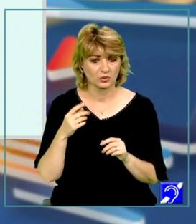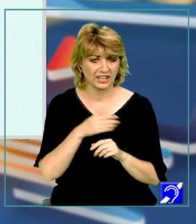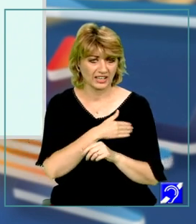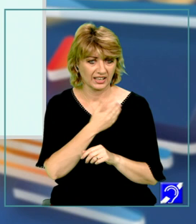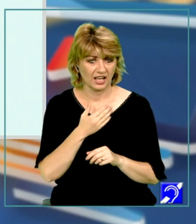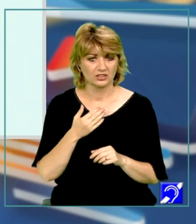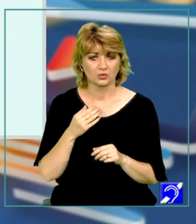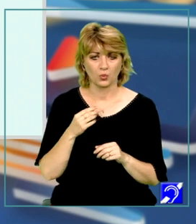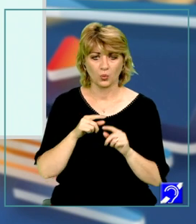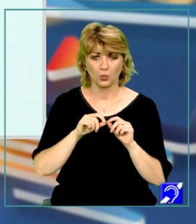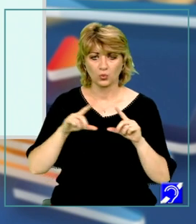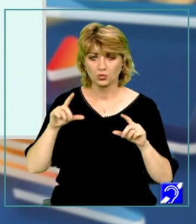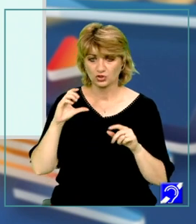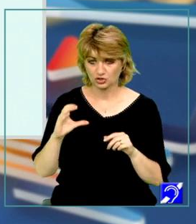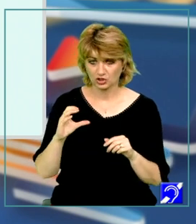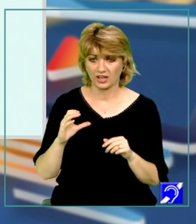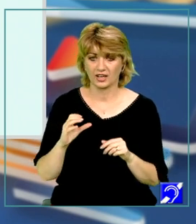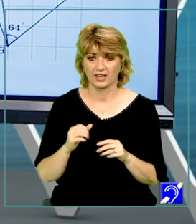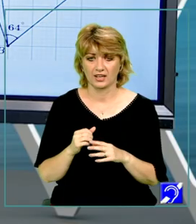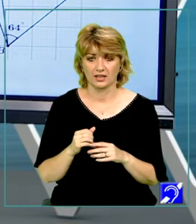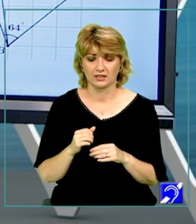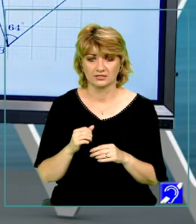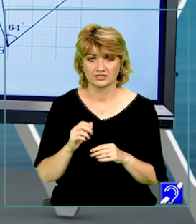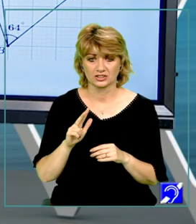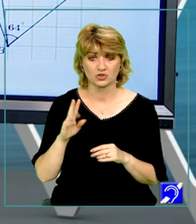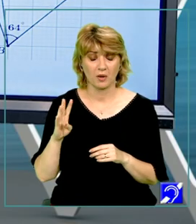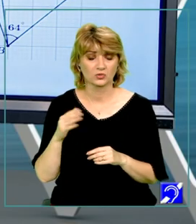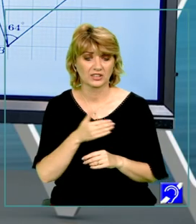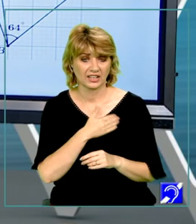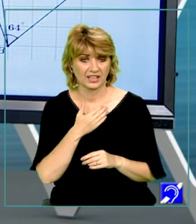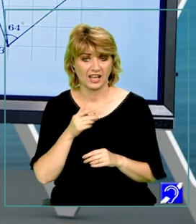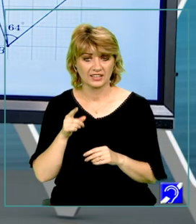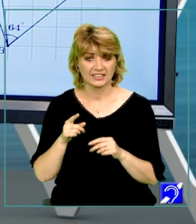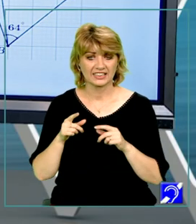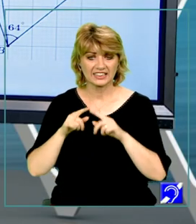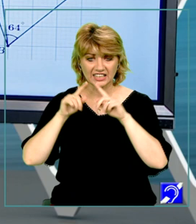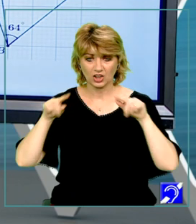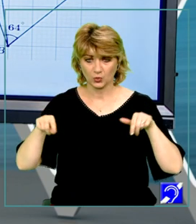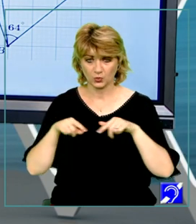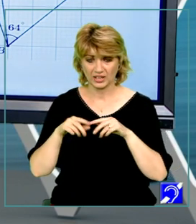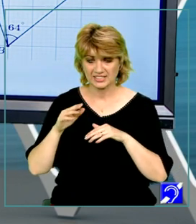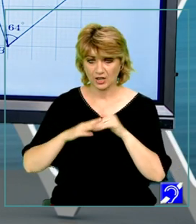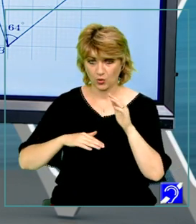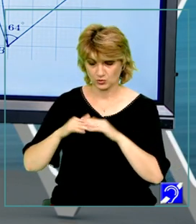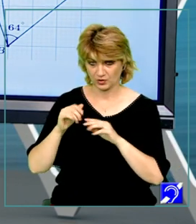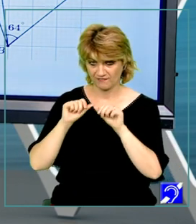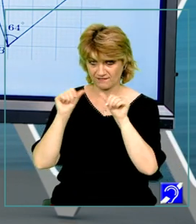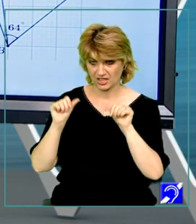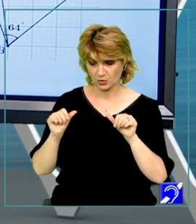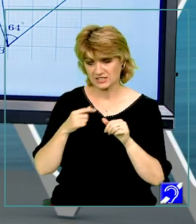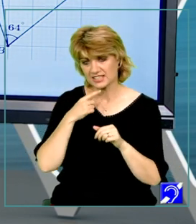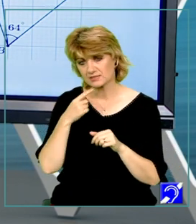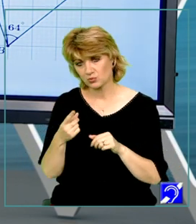unghiul C de 45 de grade ascuțit. Din rețeaua de triunghiuri pe care este construită figura, deducem că